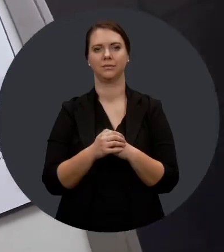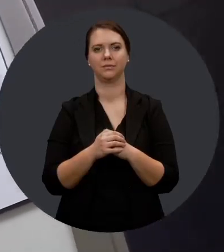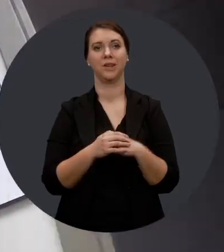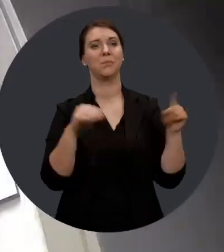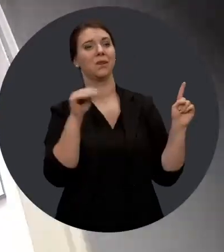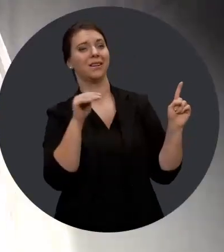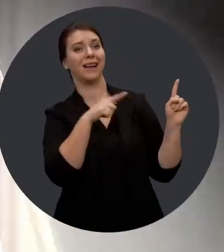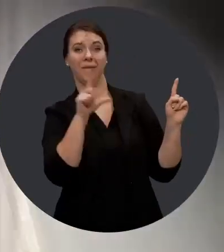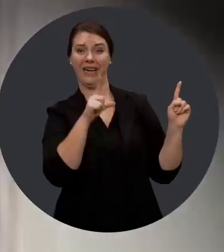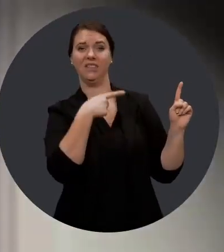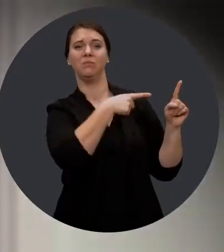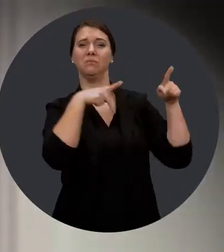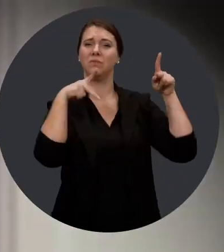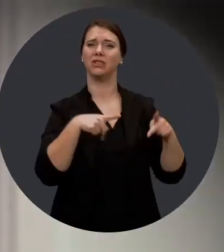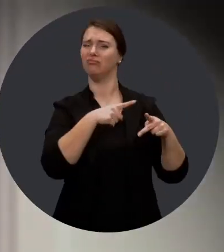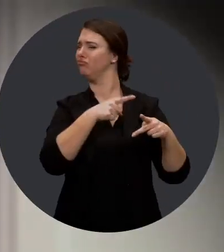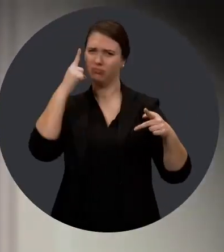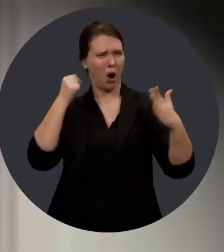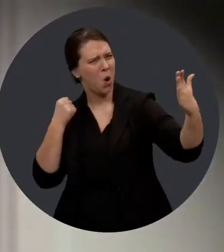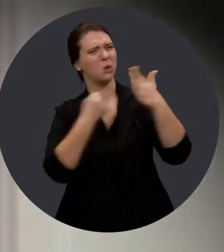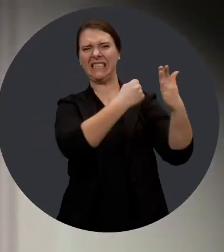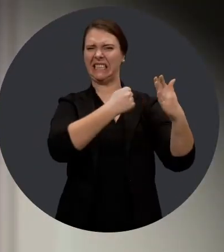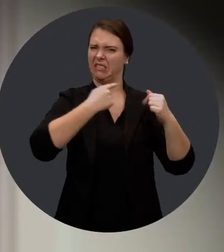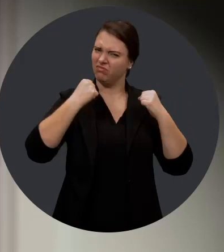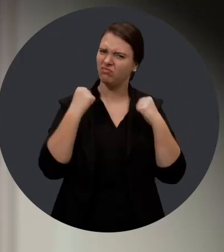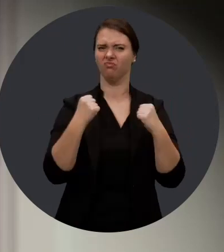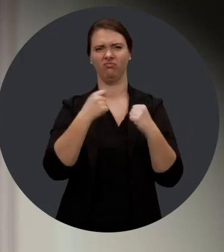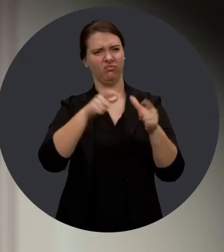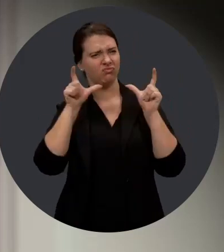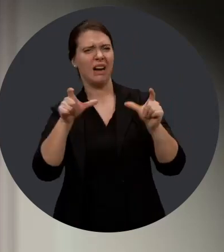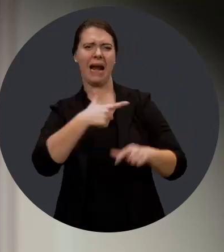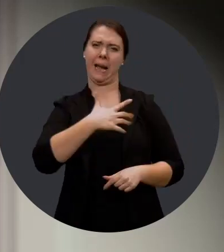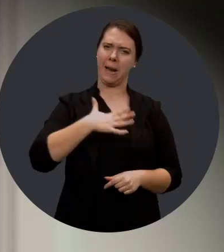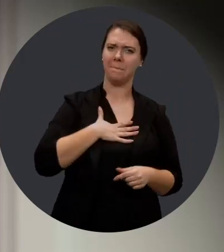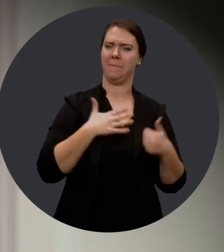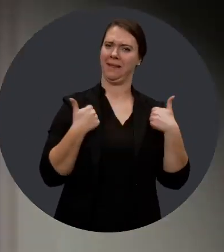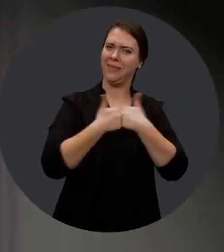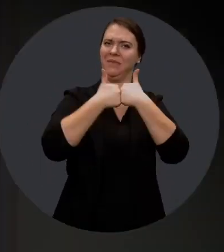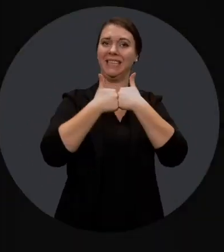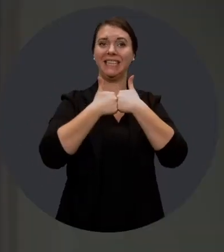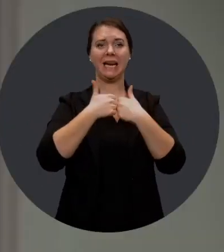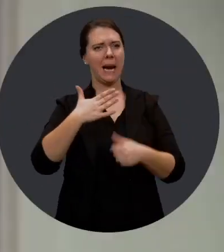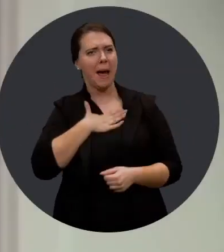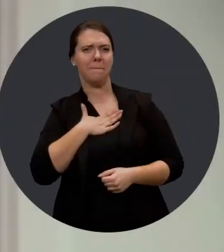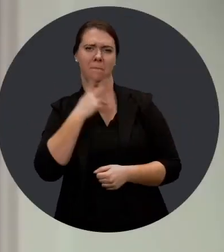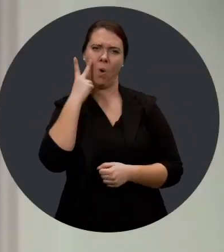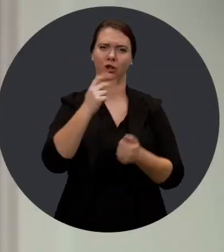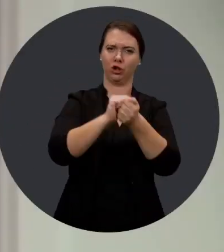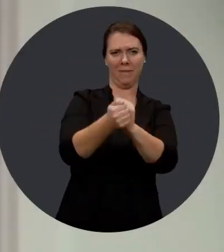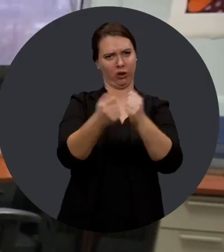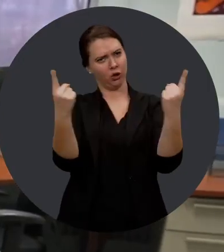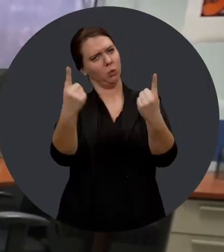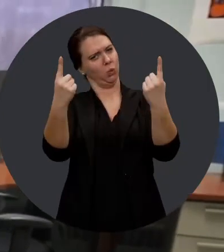Monique Lefèvre Monique c'est une personne qui est fonceuse, avant-gardiste, téméraire, aime challenger, aime faire les choses différemment,